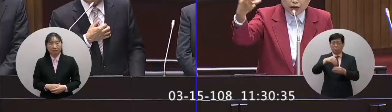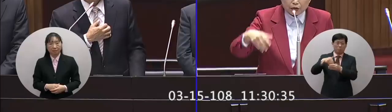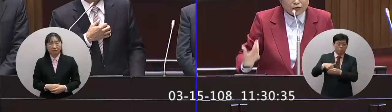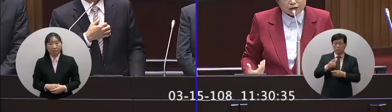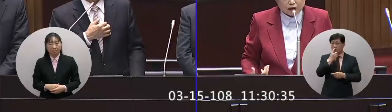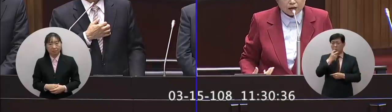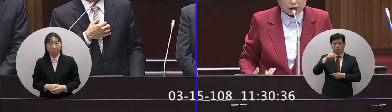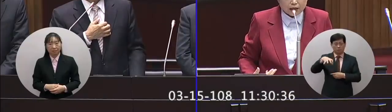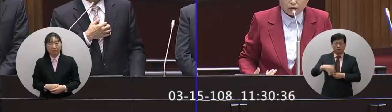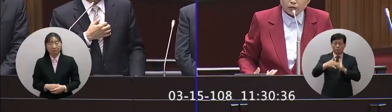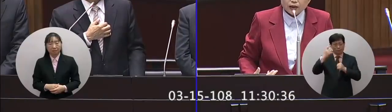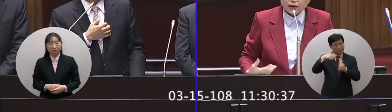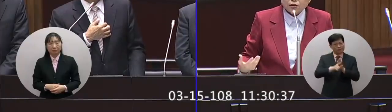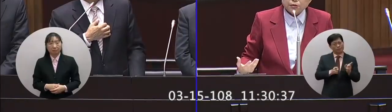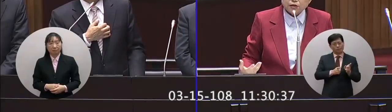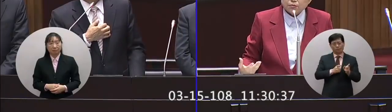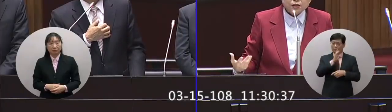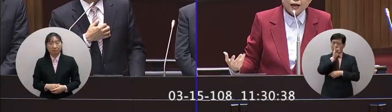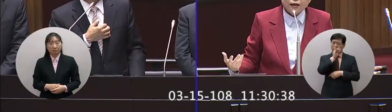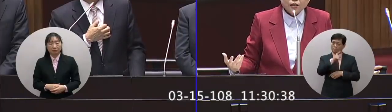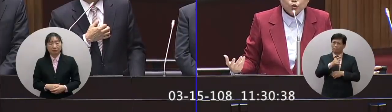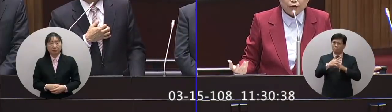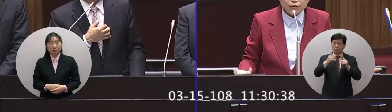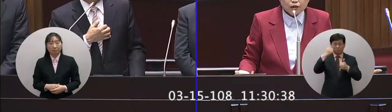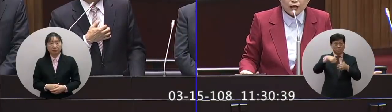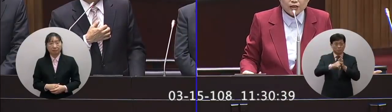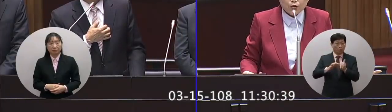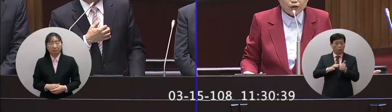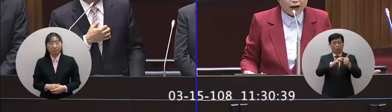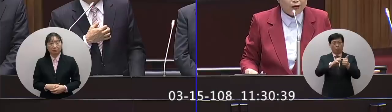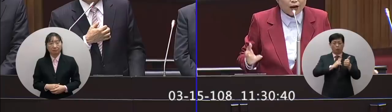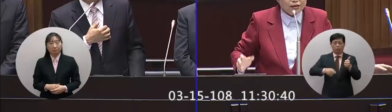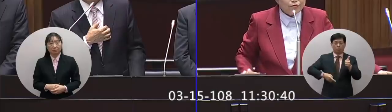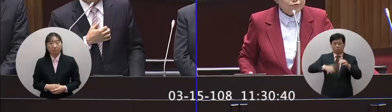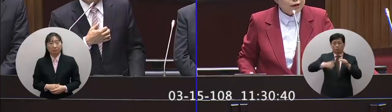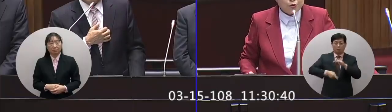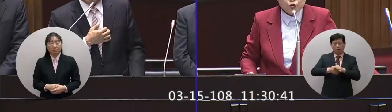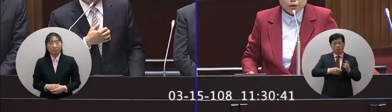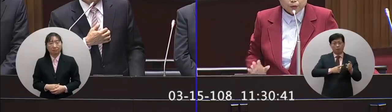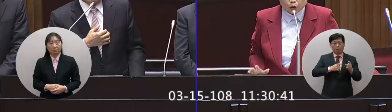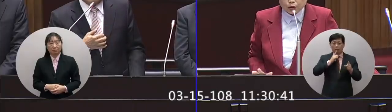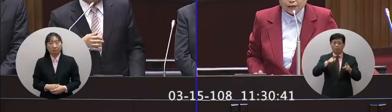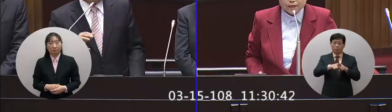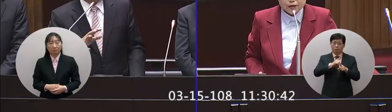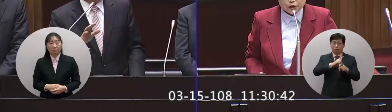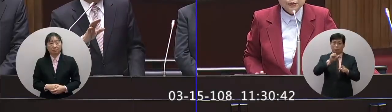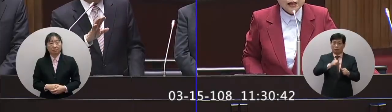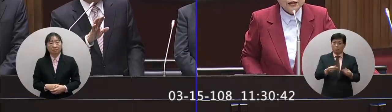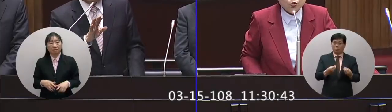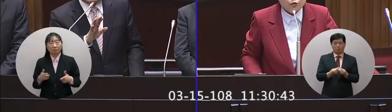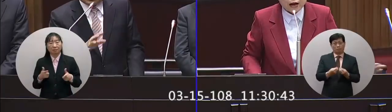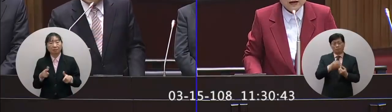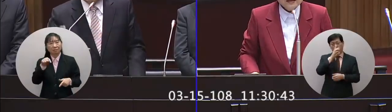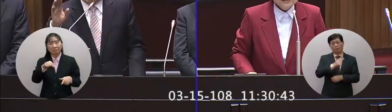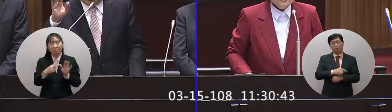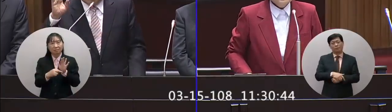或中央或地方的明代那這樣是不是明代率先違法王子犯法與庶民不同罪是不是